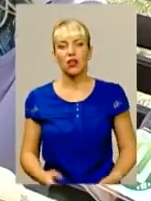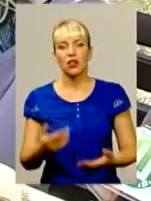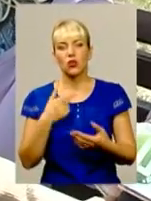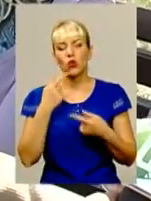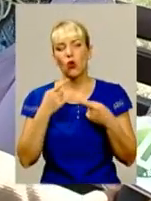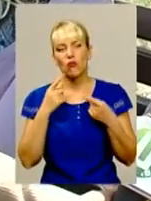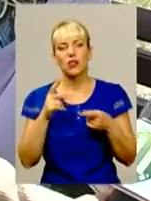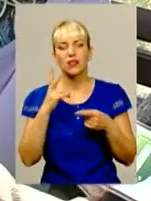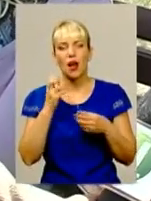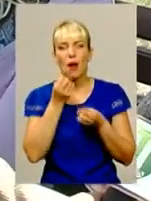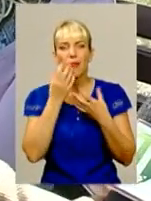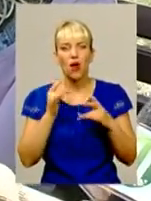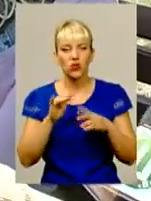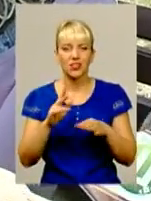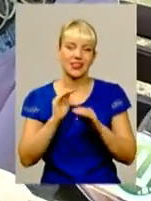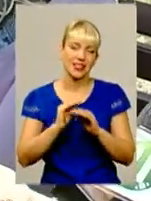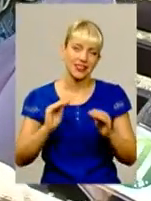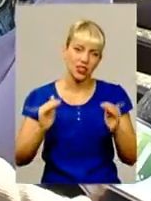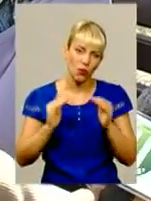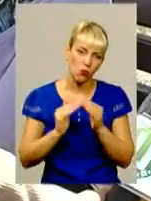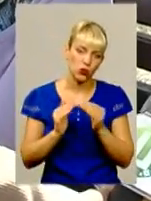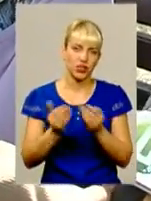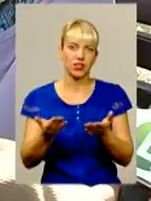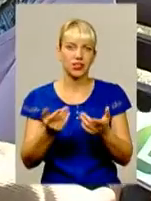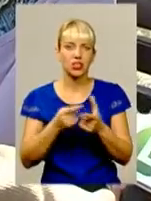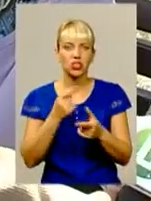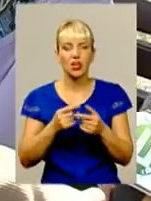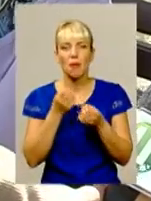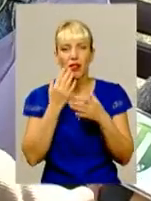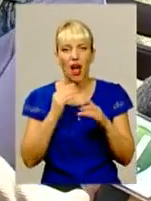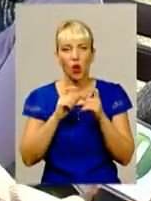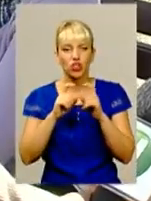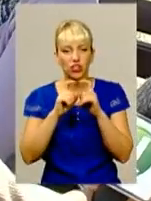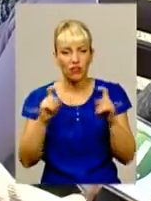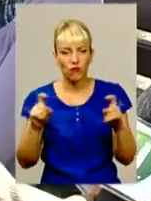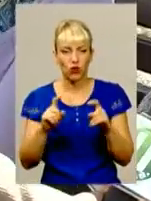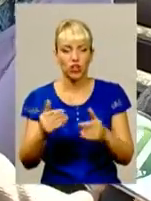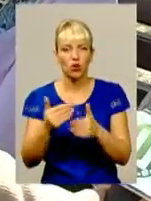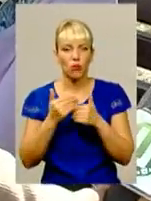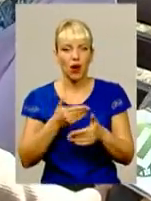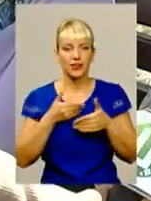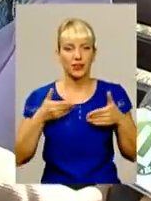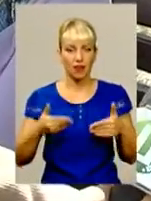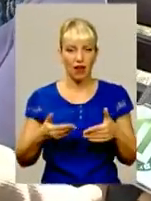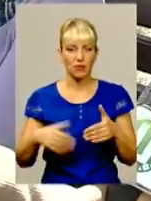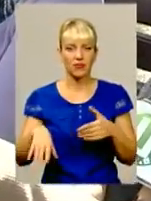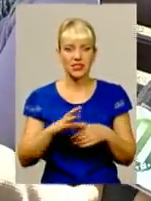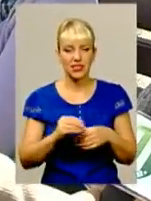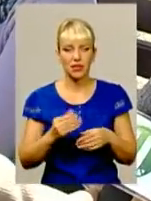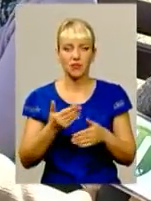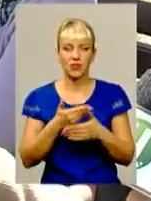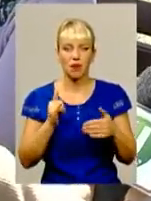дитячі будинки, там якісь благодійні фонди створюють, допомагають всім сімей та